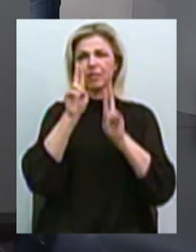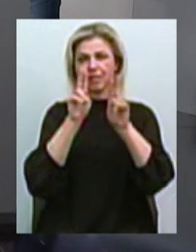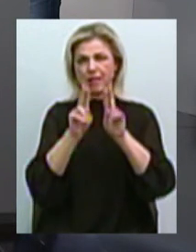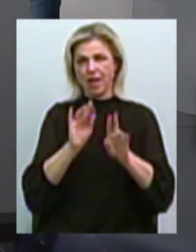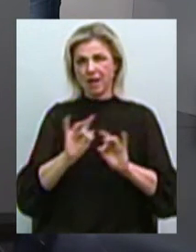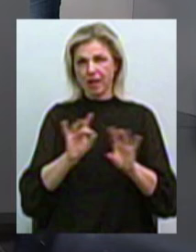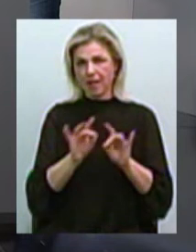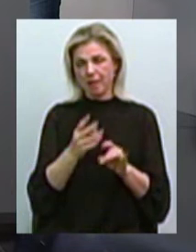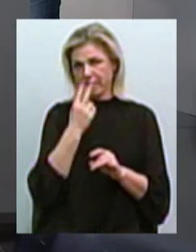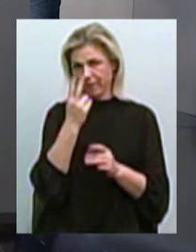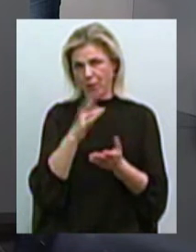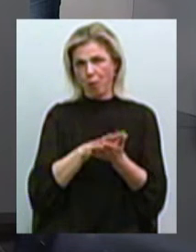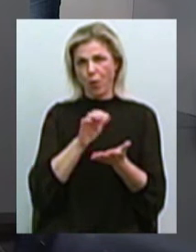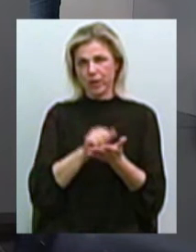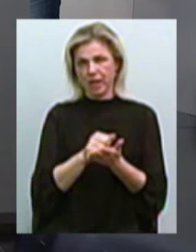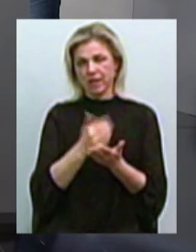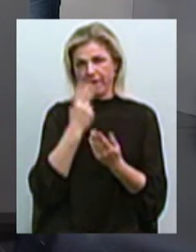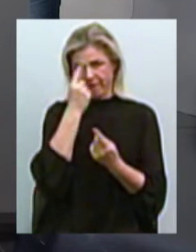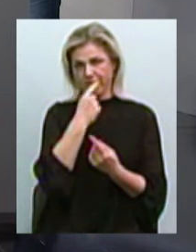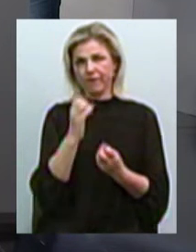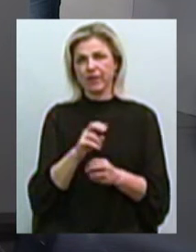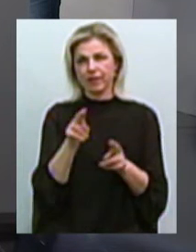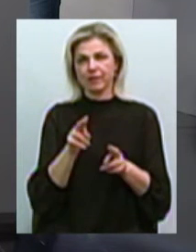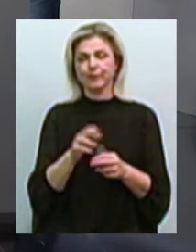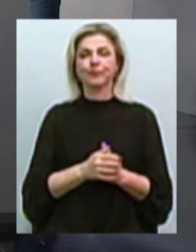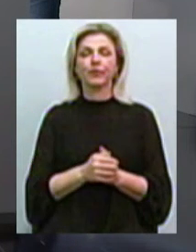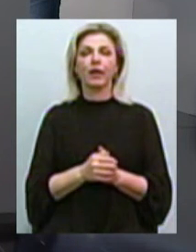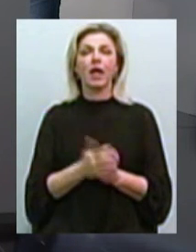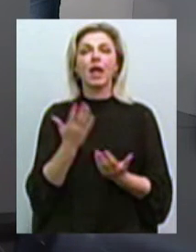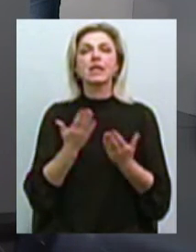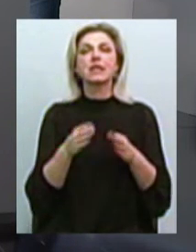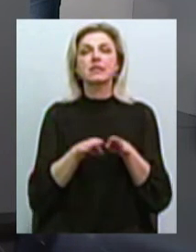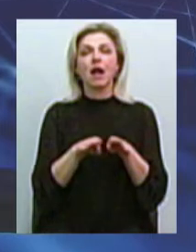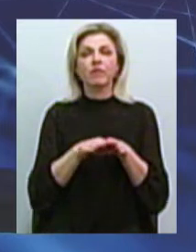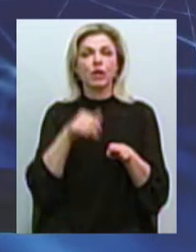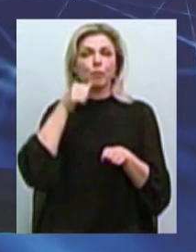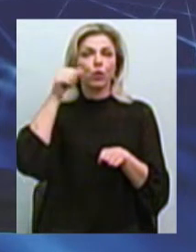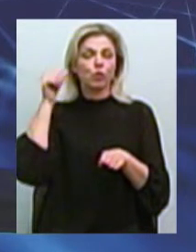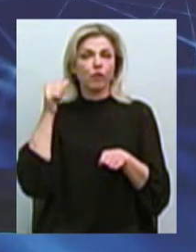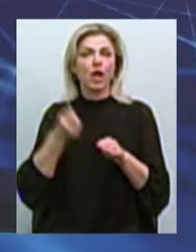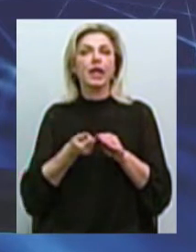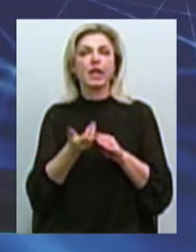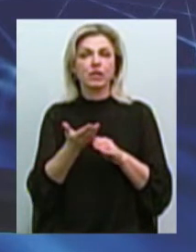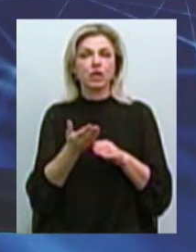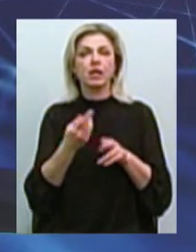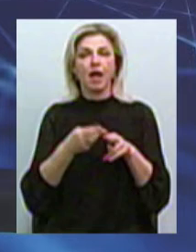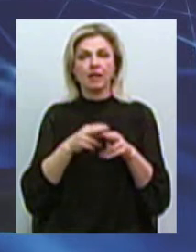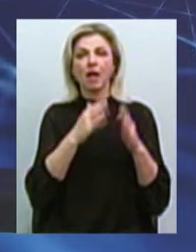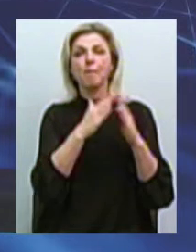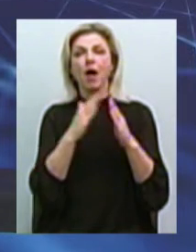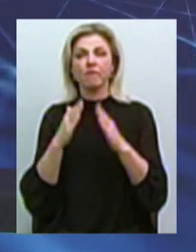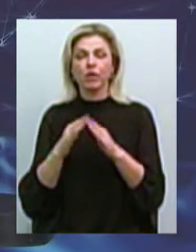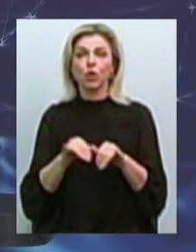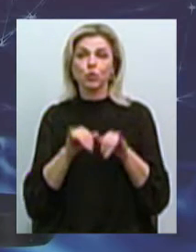вони портять внішній вигляді. Якщо порівняти з минулим роком, кількість незаконних мафів у Миколаєві зросла чи